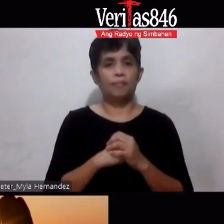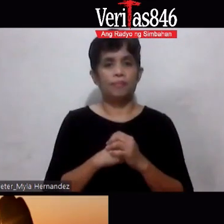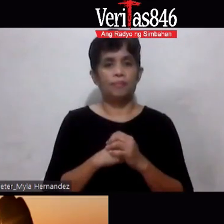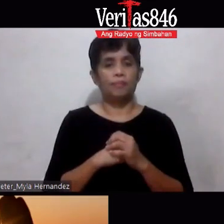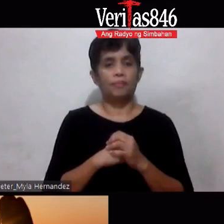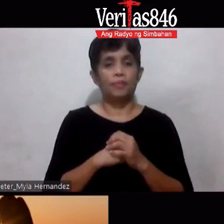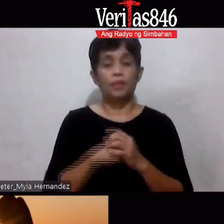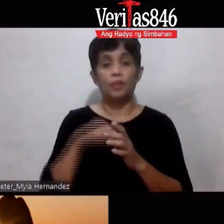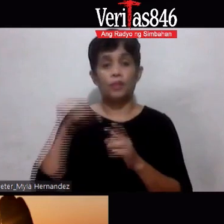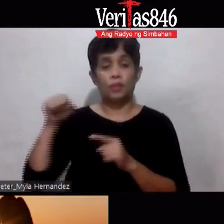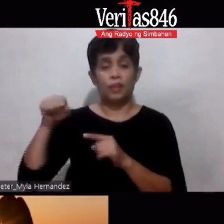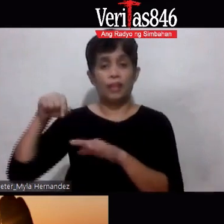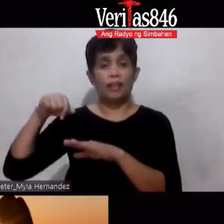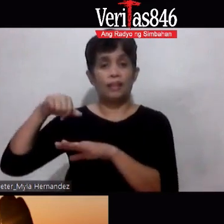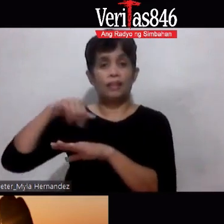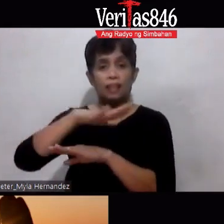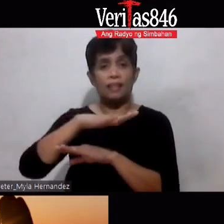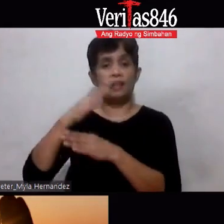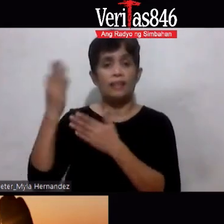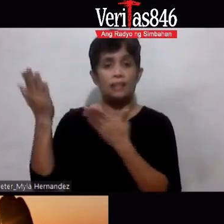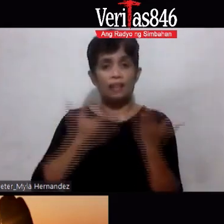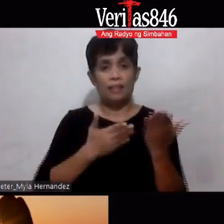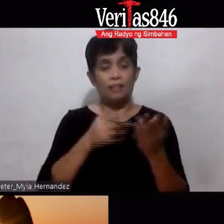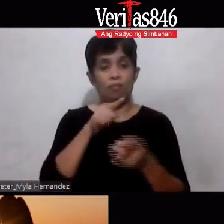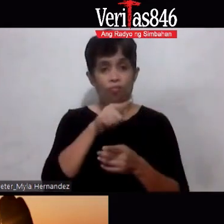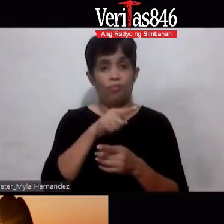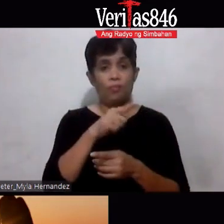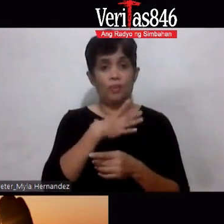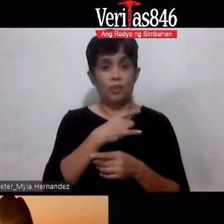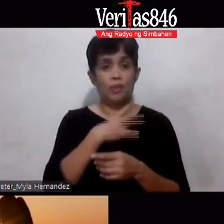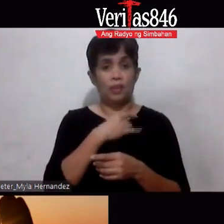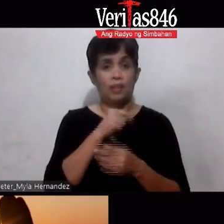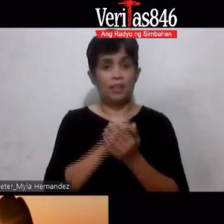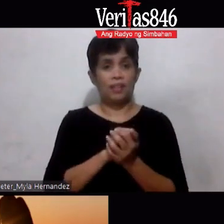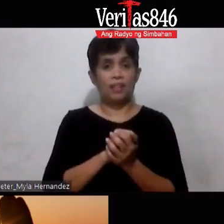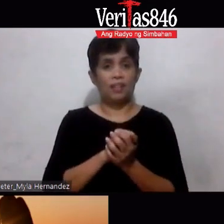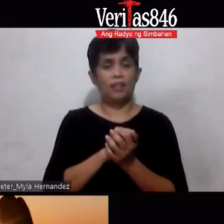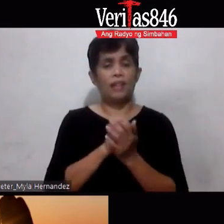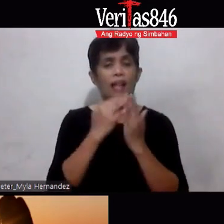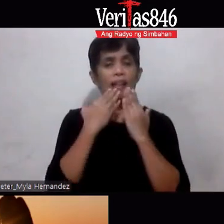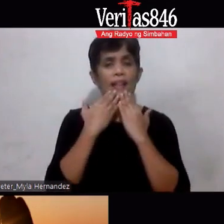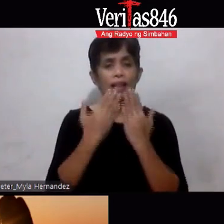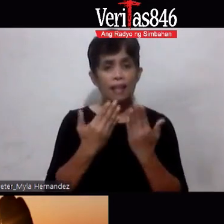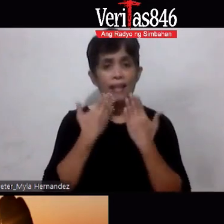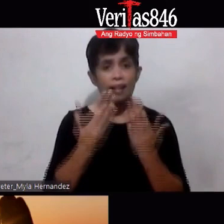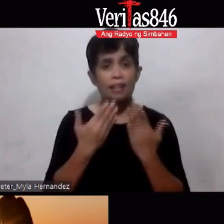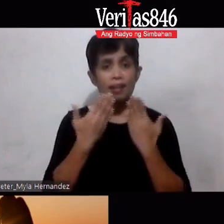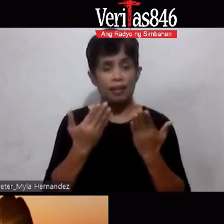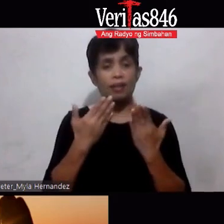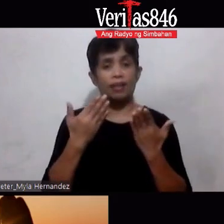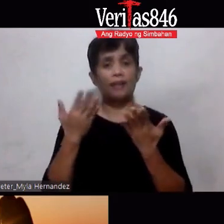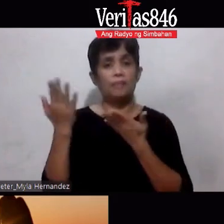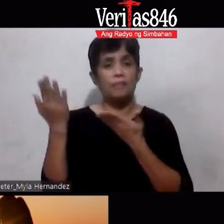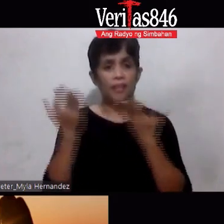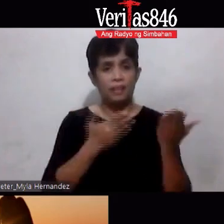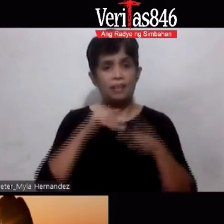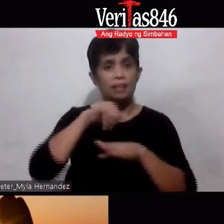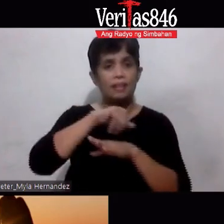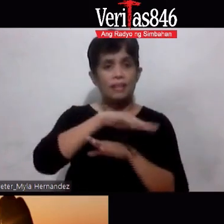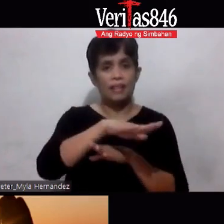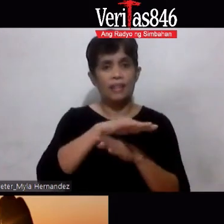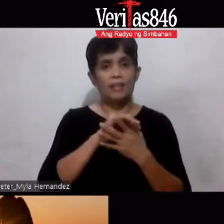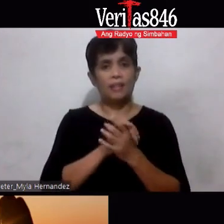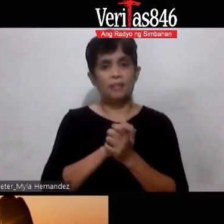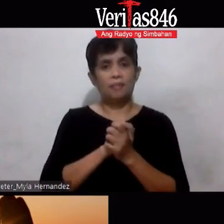nagpadala tinanong niya ako sabi niya oh nagustuhan mo ba Sabi ko thank you sa pinadala mo pero it's way past na